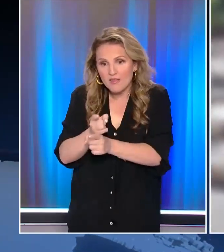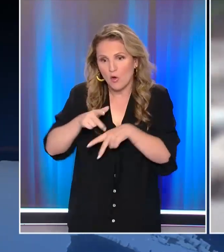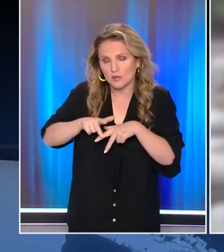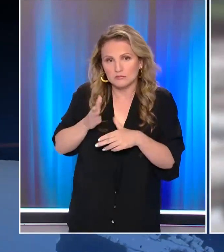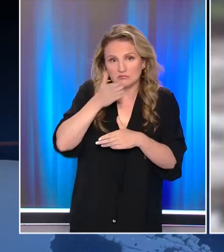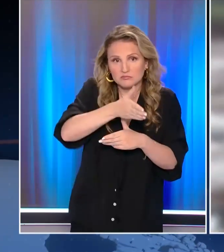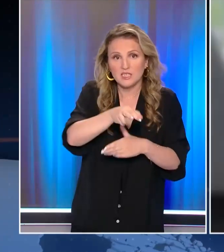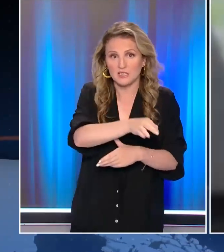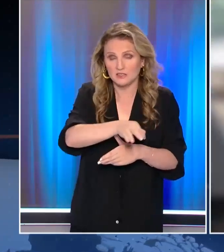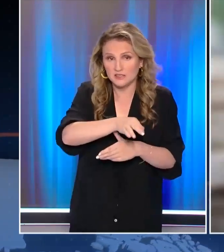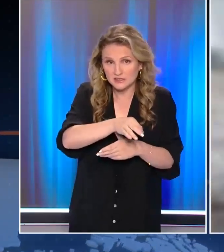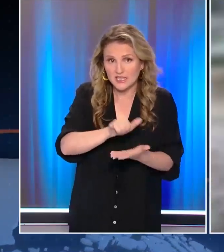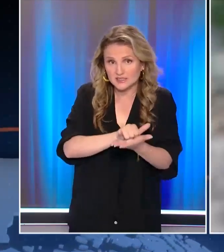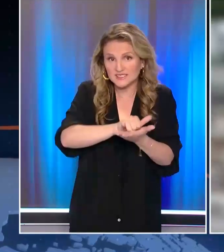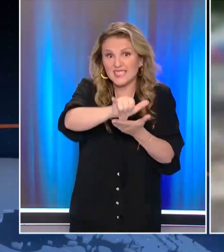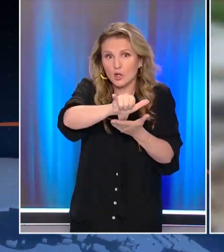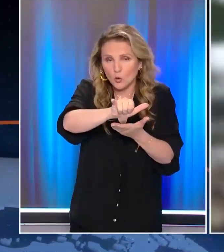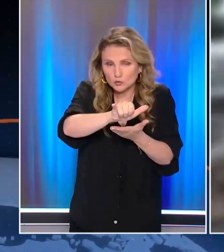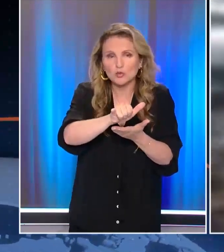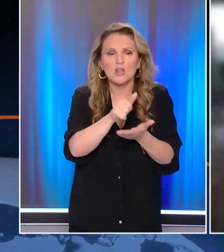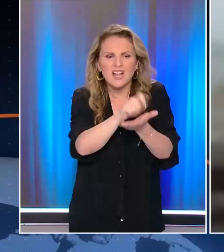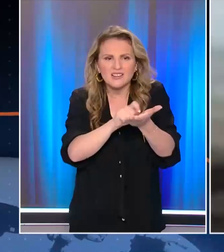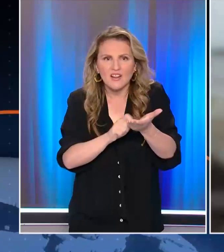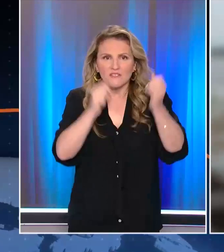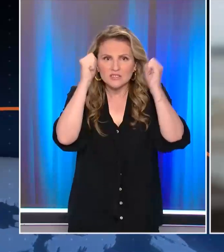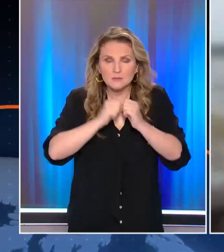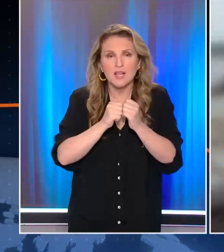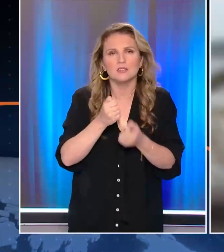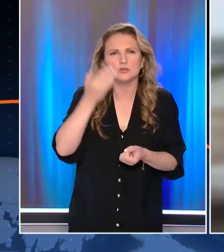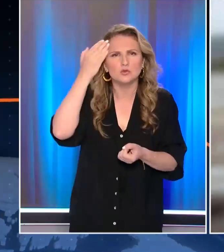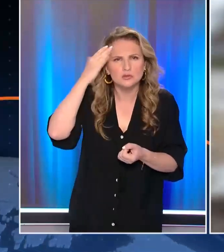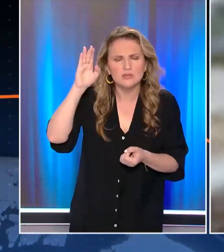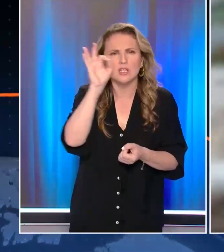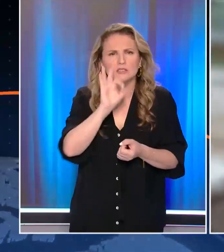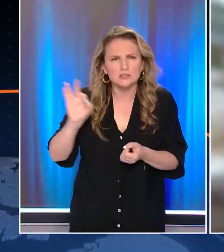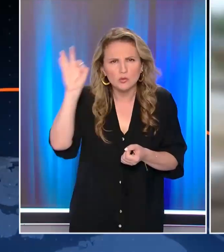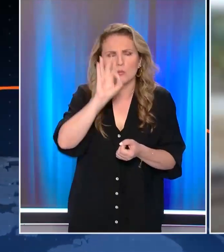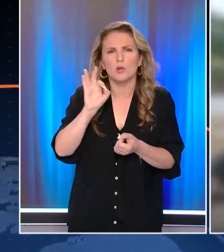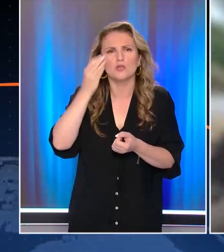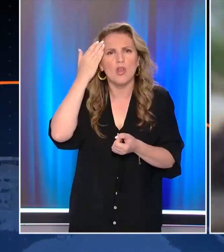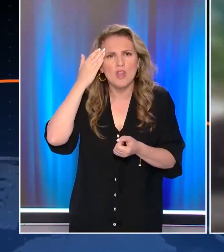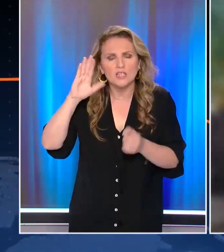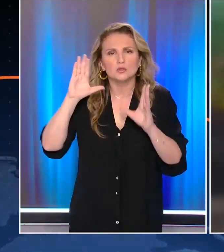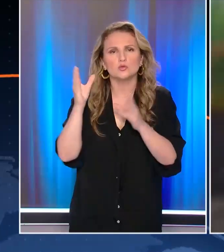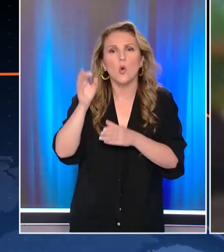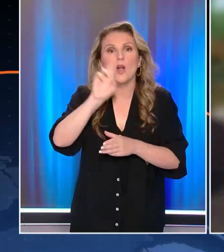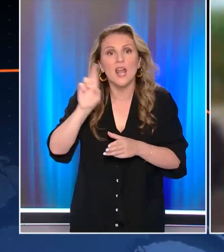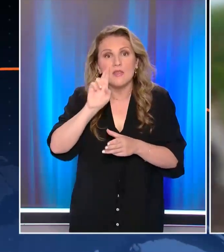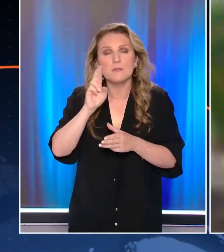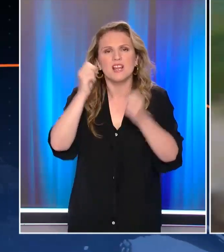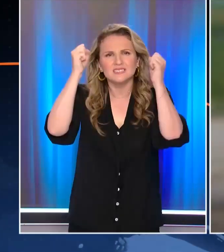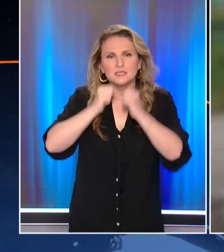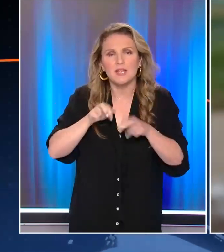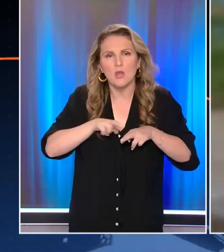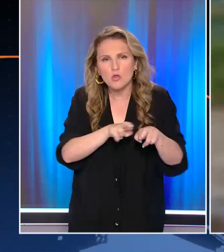βρίσκεται στο νησί Δύσκολη κατάσταση και σε Σκόπελο, Θάσο και Ρέθιμνο όπου προκλήθηκαν σημαντικές ζημιές σε